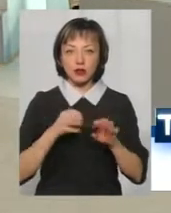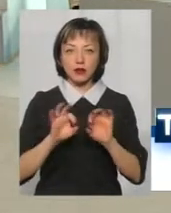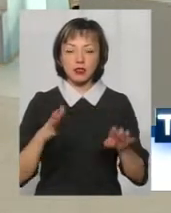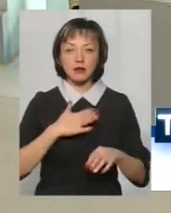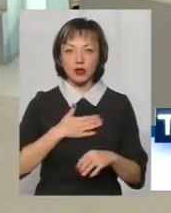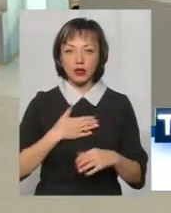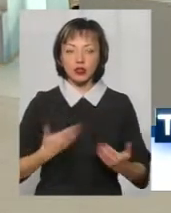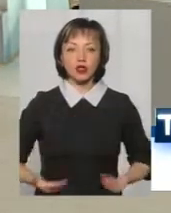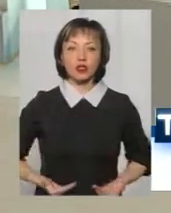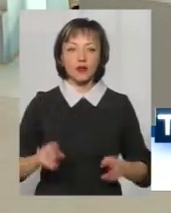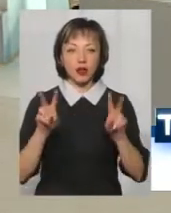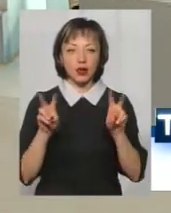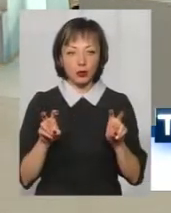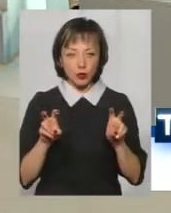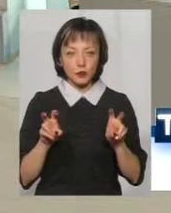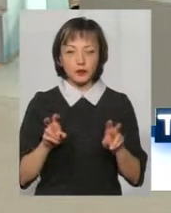це моє життєве кредо,